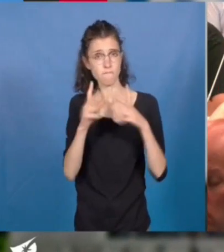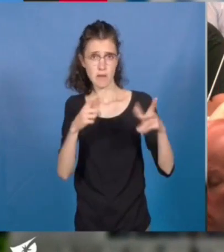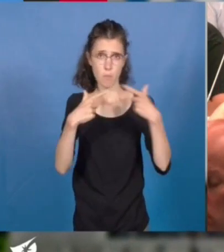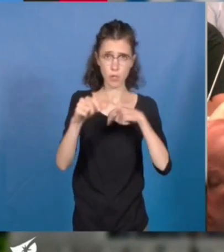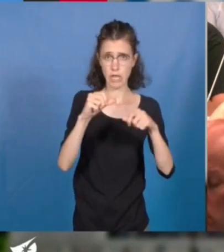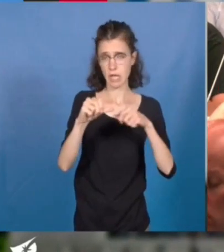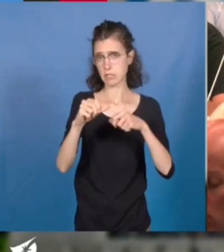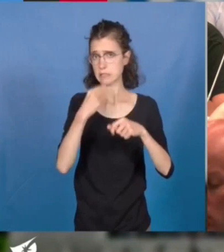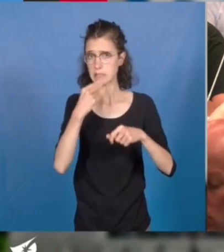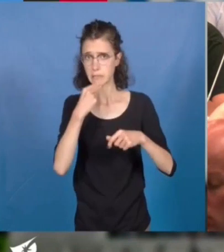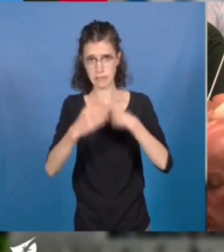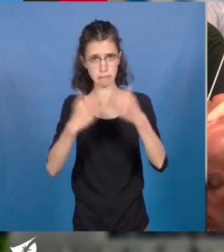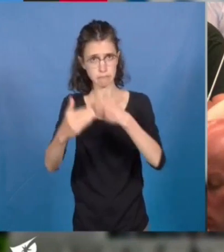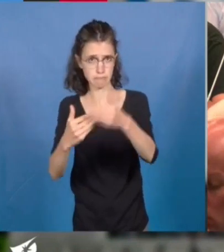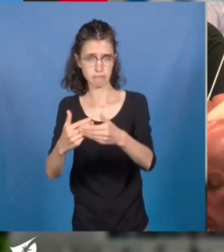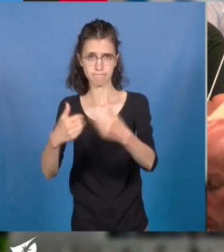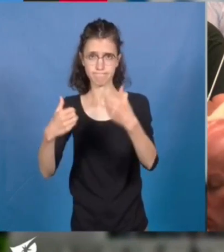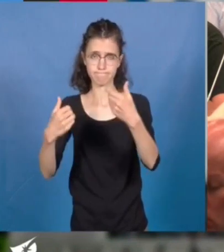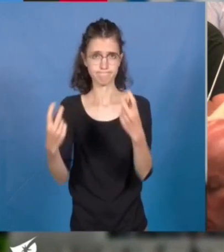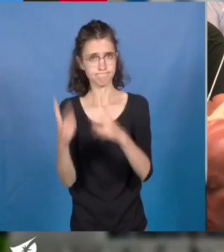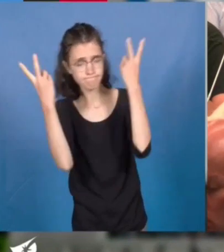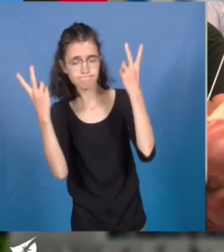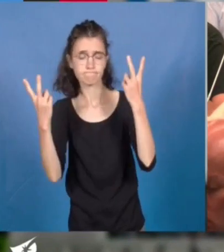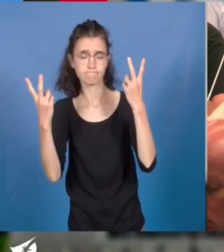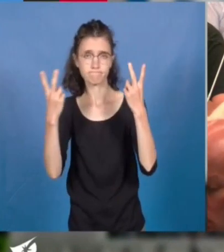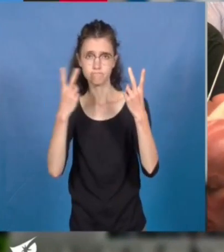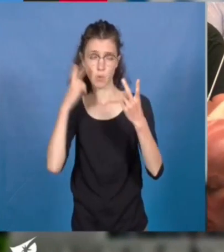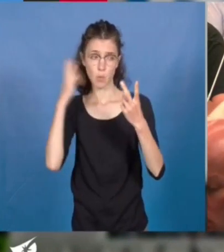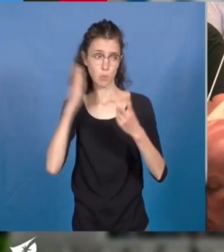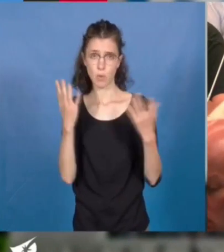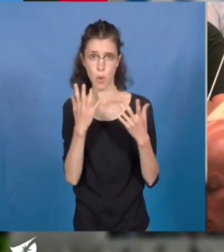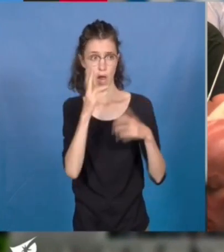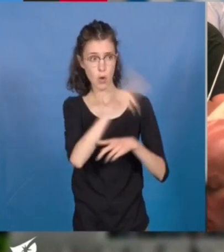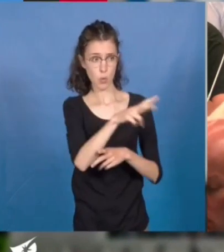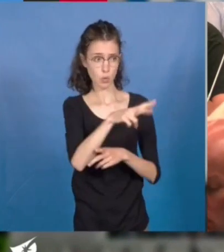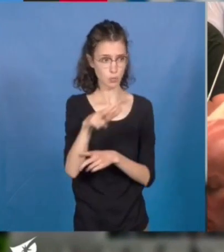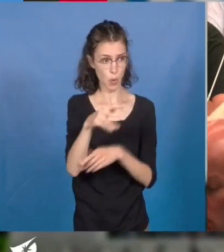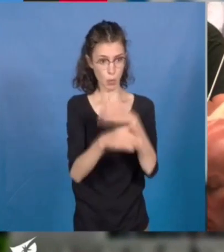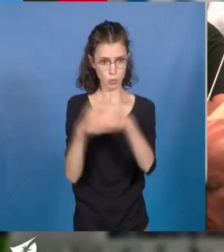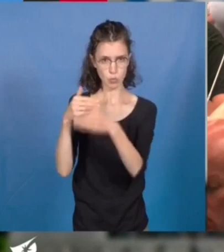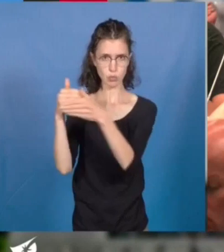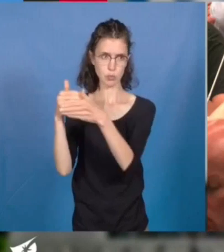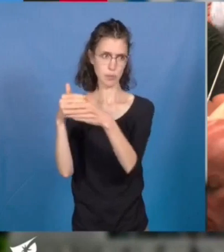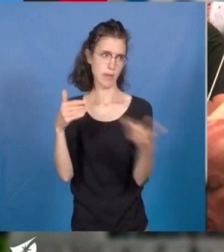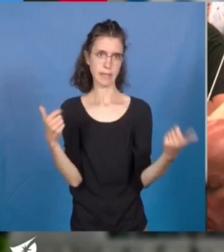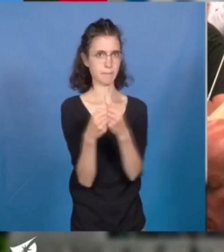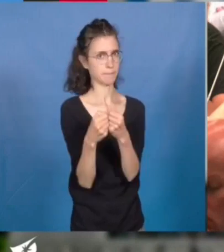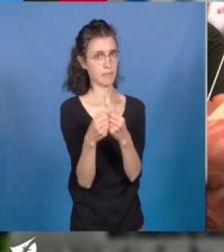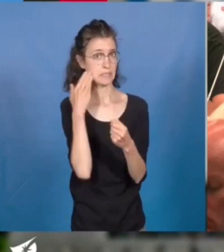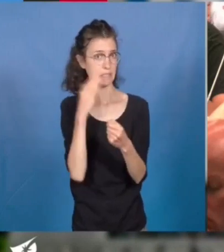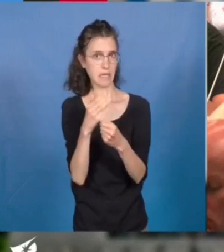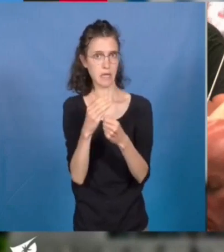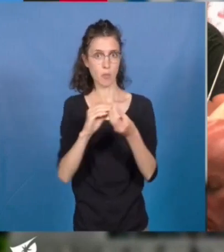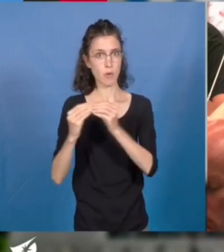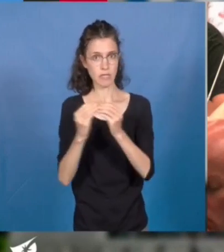des réponses concrètes en termes de construction de logements à la hauteur de l'évolution démographique que nous connaissons ainsi qu'en